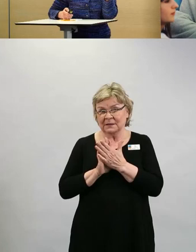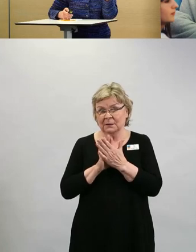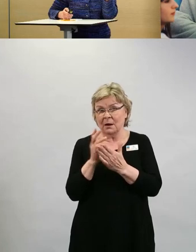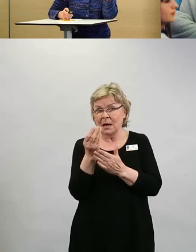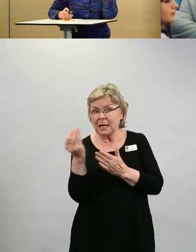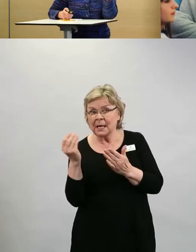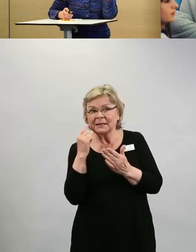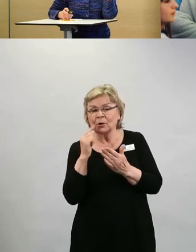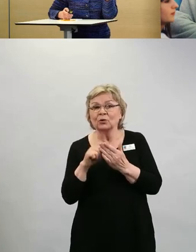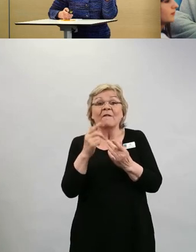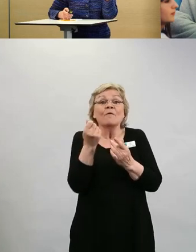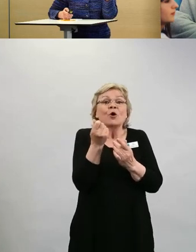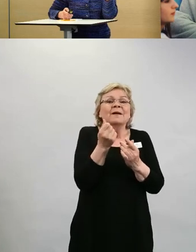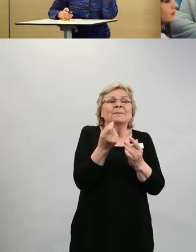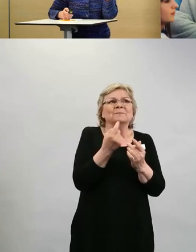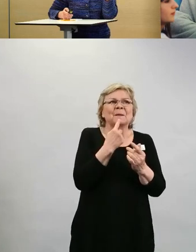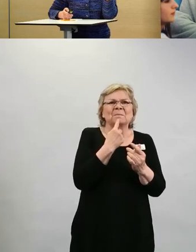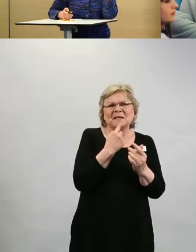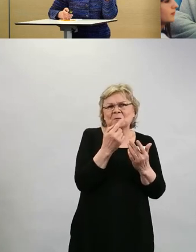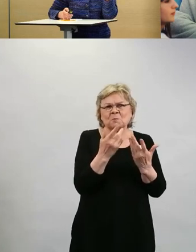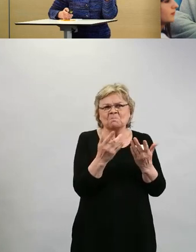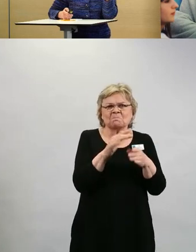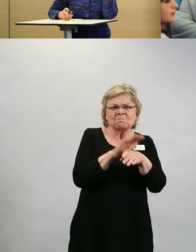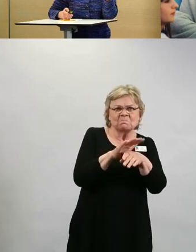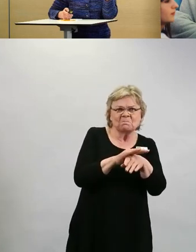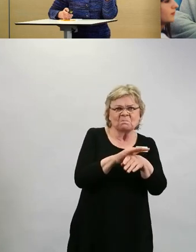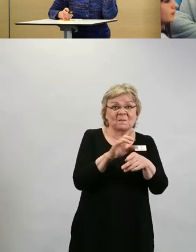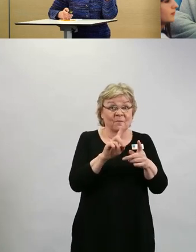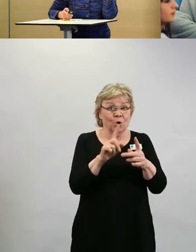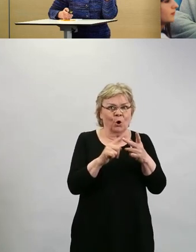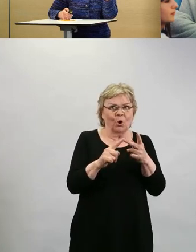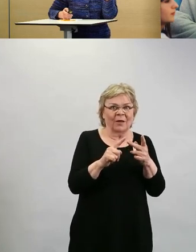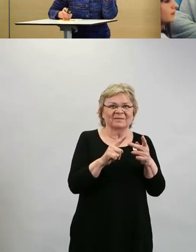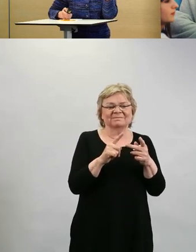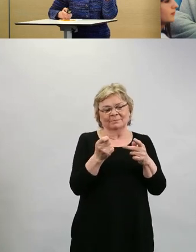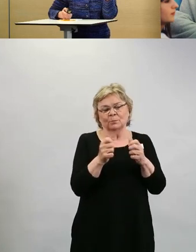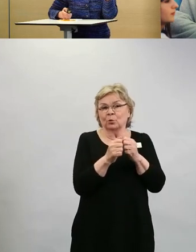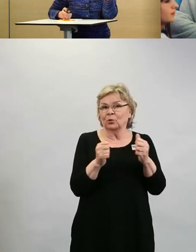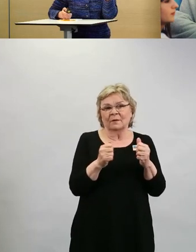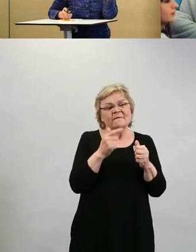pikkujäynää tulla, mutta vaarallista se sinänsä ei ole.